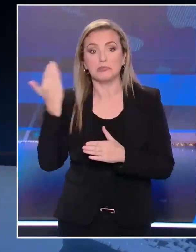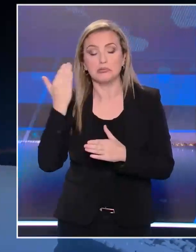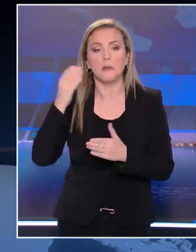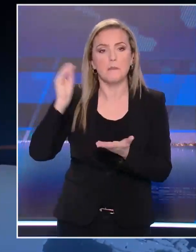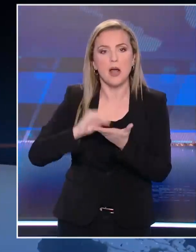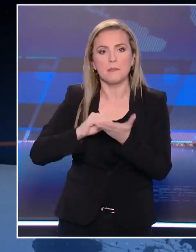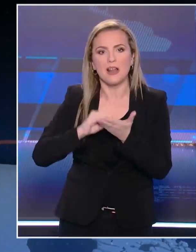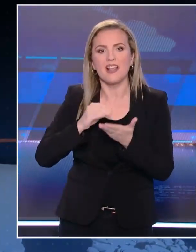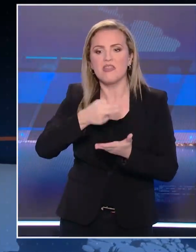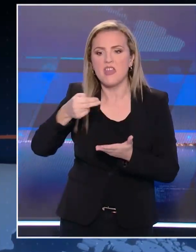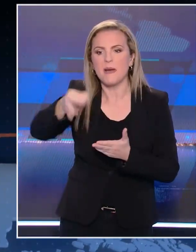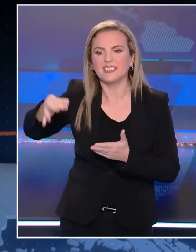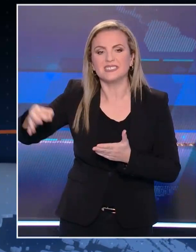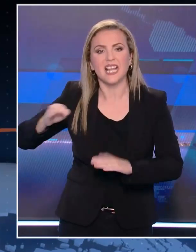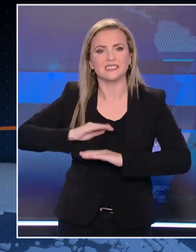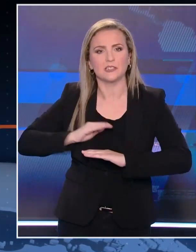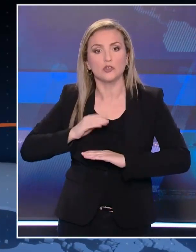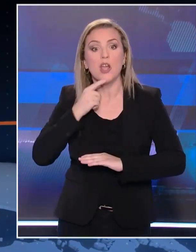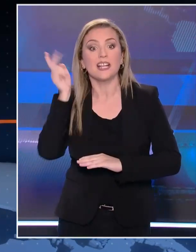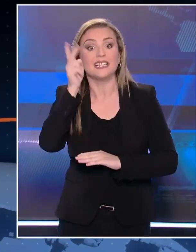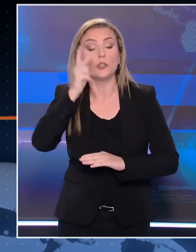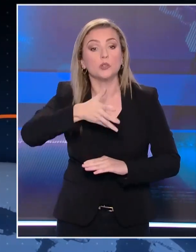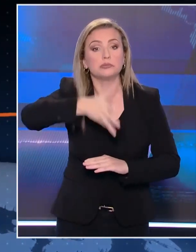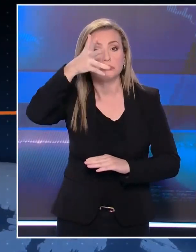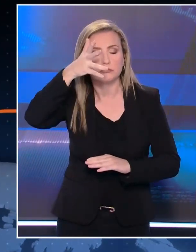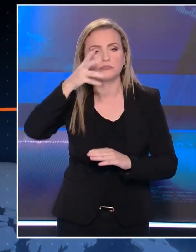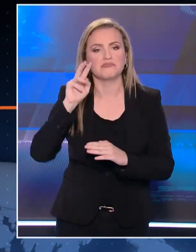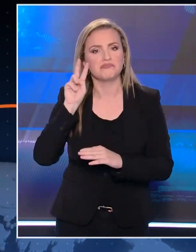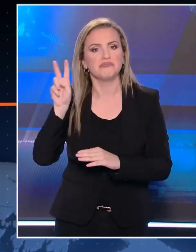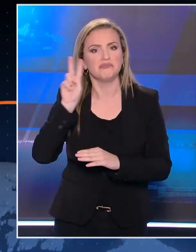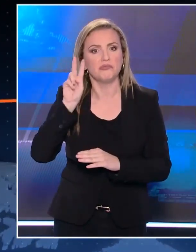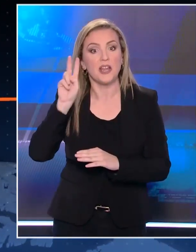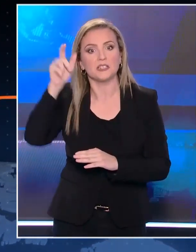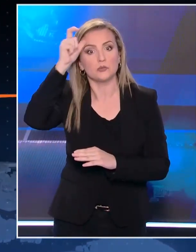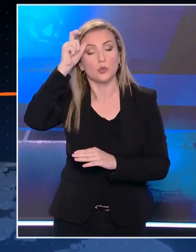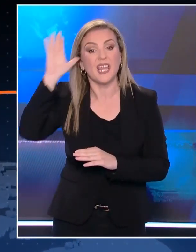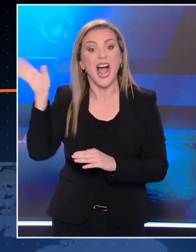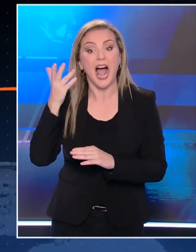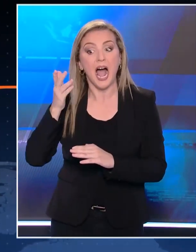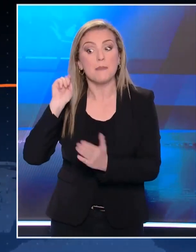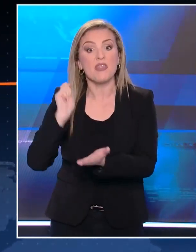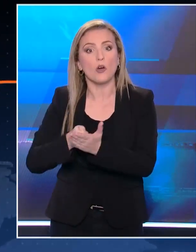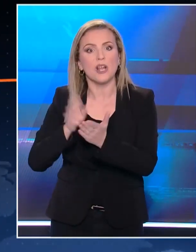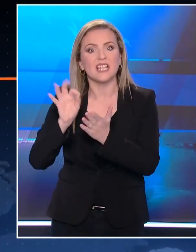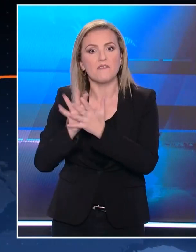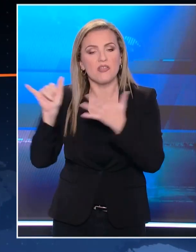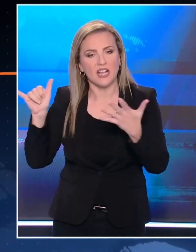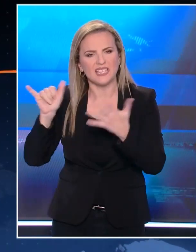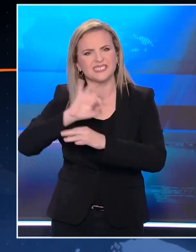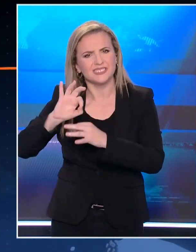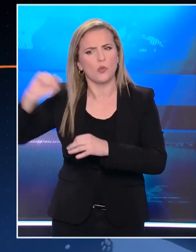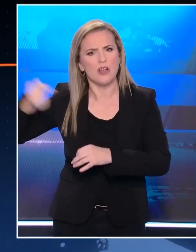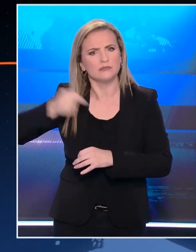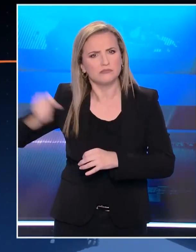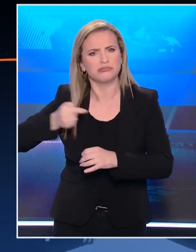απευθυνόμενος τον Κυριάκο Μητσοτάκη, επιβεβαιώνοντας το επιχείρημα της Αθήνας και των Ελληνοαμερικανών ότι αν η Τουρκία πάρει τα αμερικανικά μαχητικά, θα τα